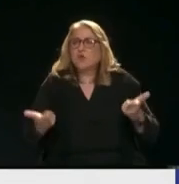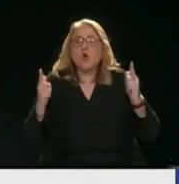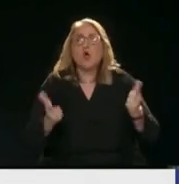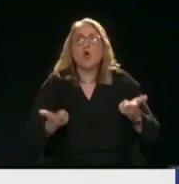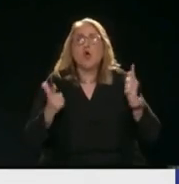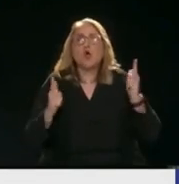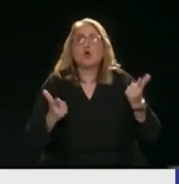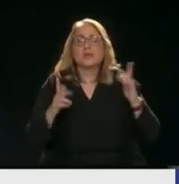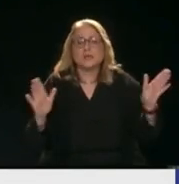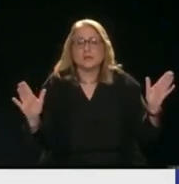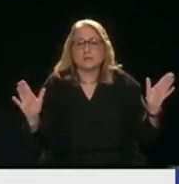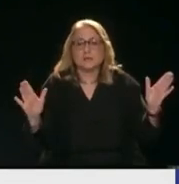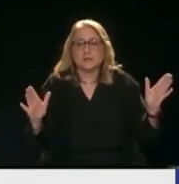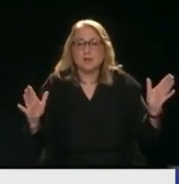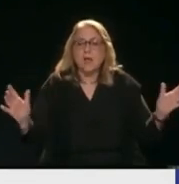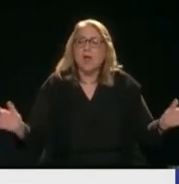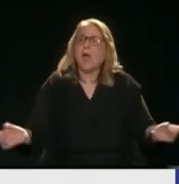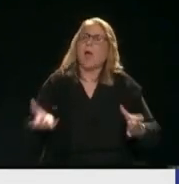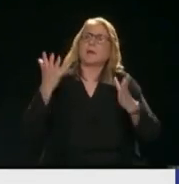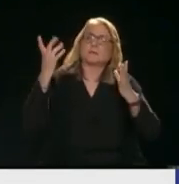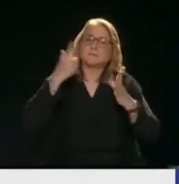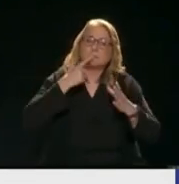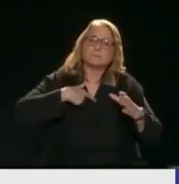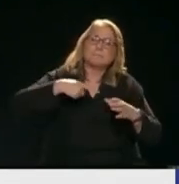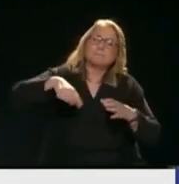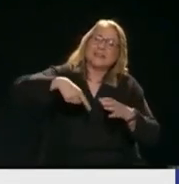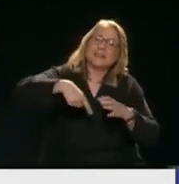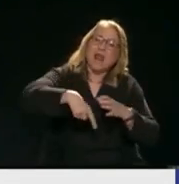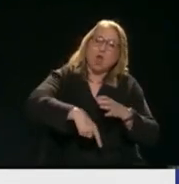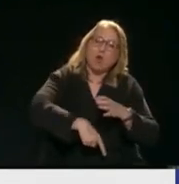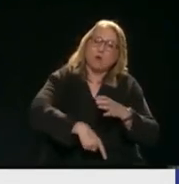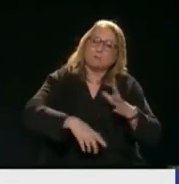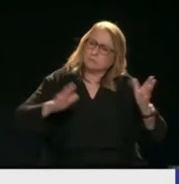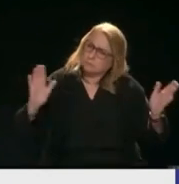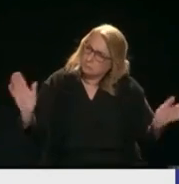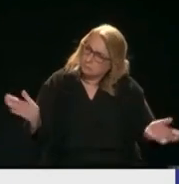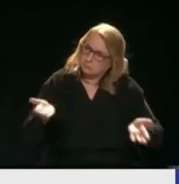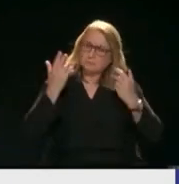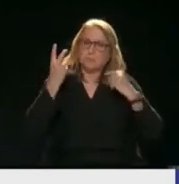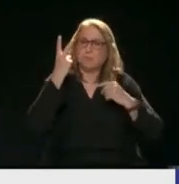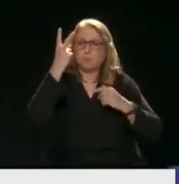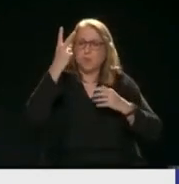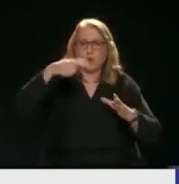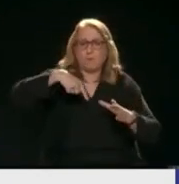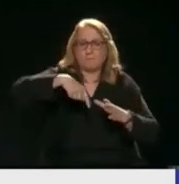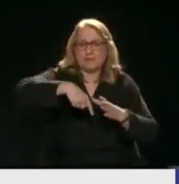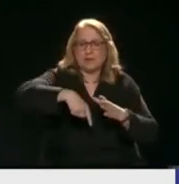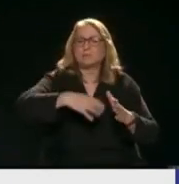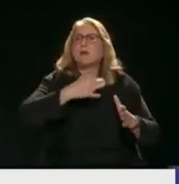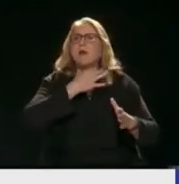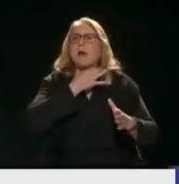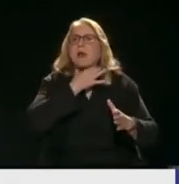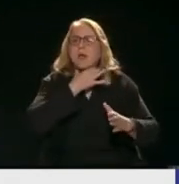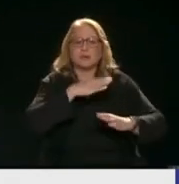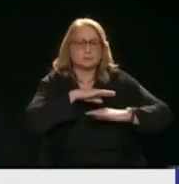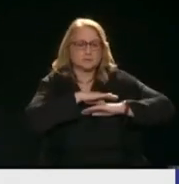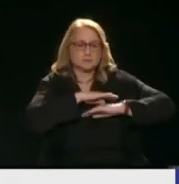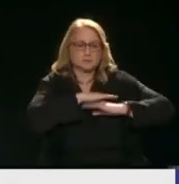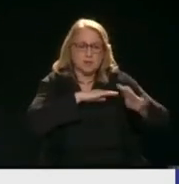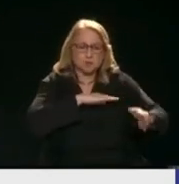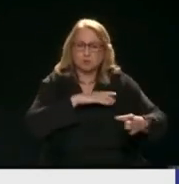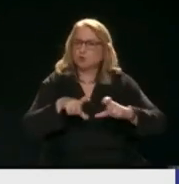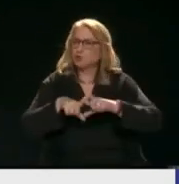Αν μιλάμε για πετρέλο θα δεχόμουν στην Ελλάδα Να βγάζει πετρέλο δύο κρατικές πετρολοπηγές Για τις ανάγκες του στρατού μου Του